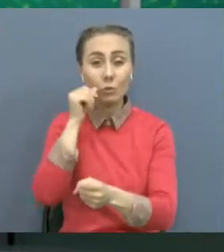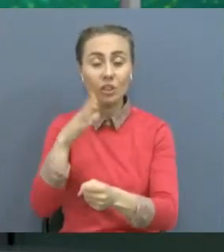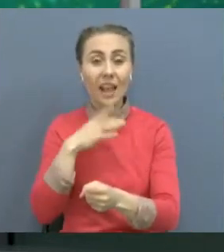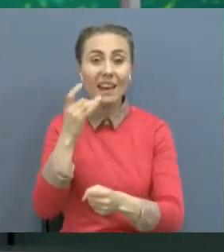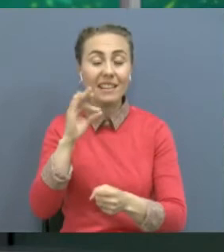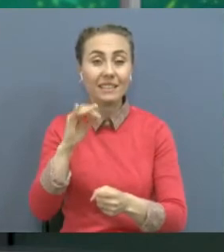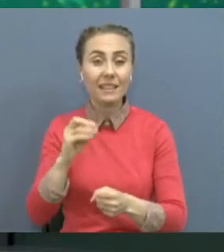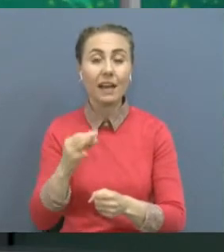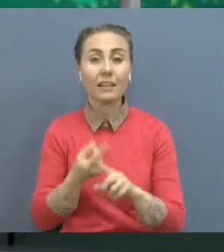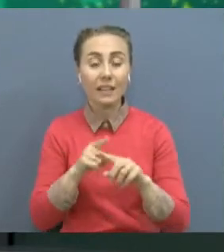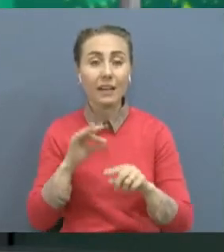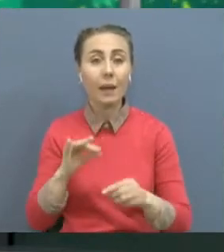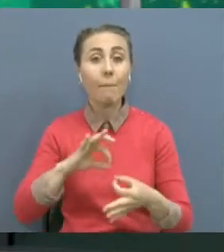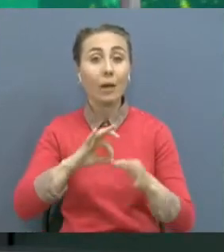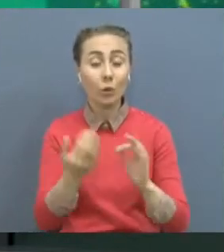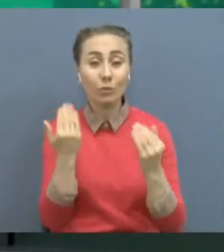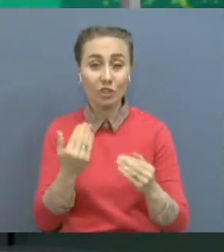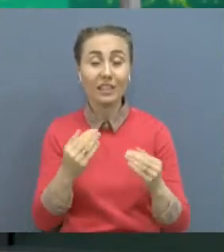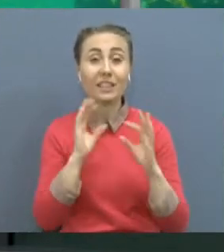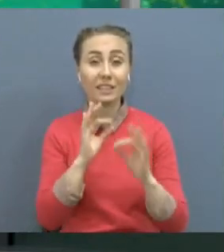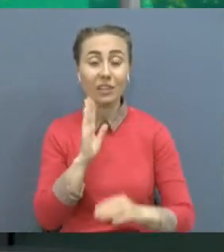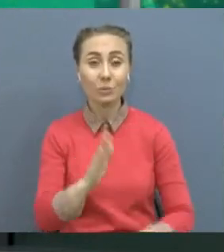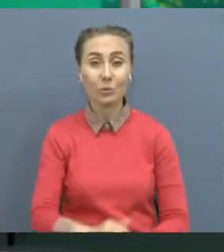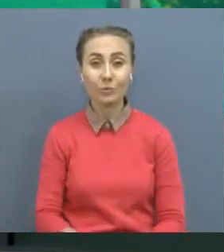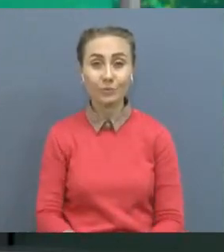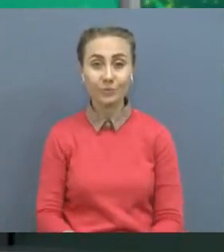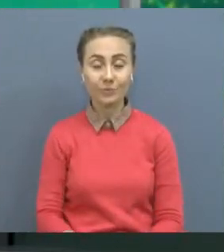елінде Аманесен ғорылғанын әкесінің өсетмен байланыстырат.